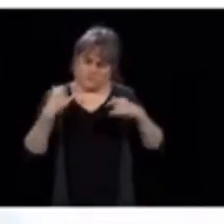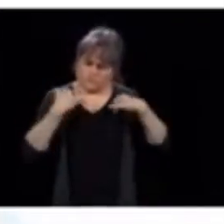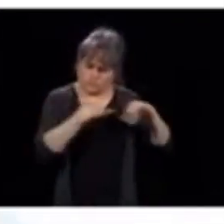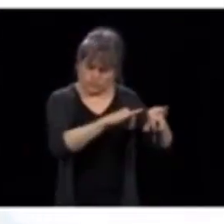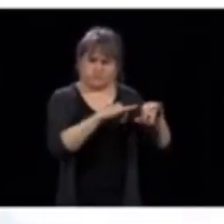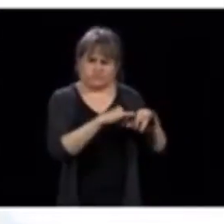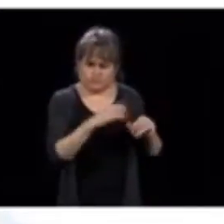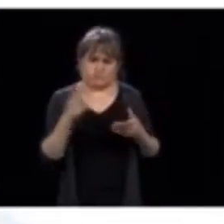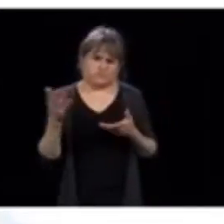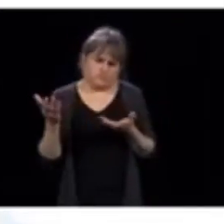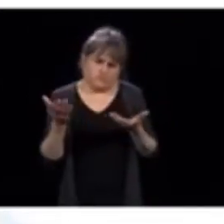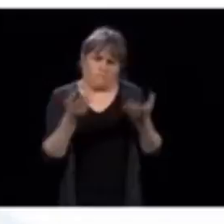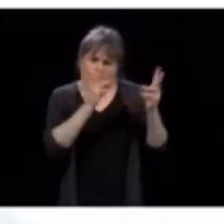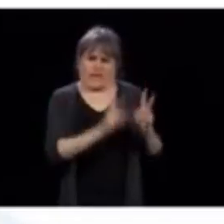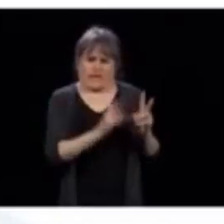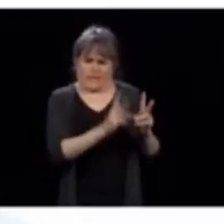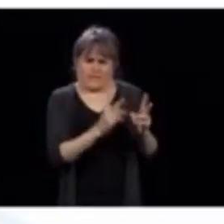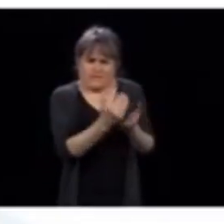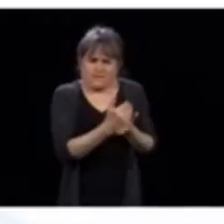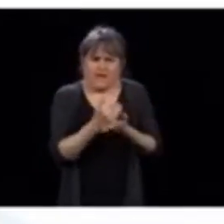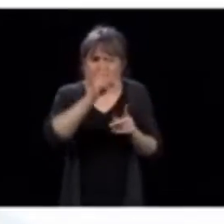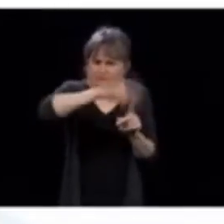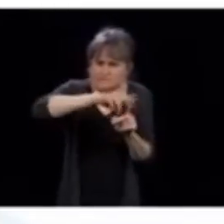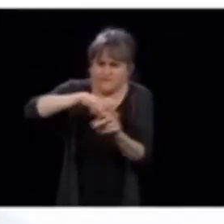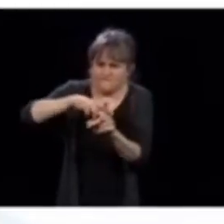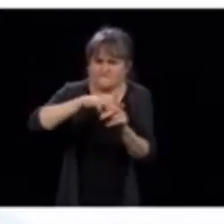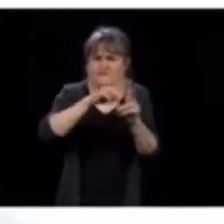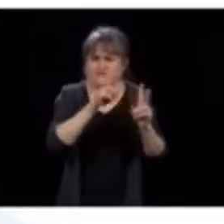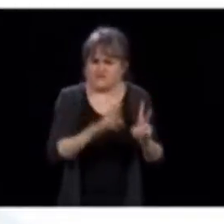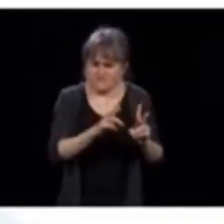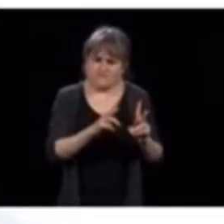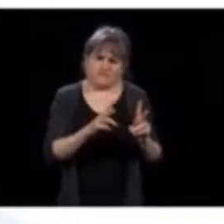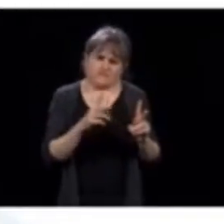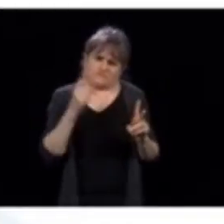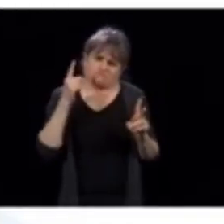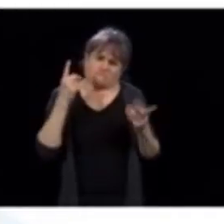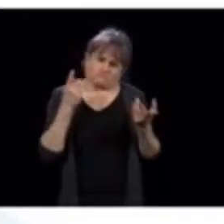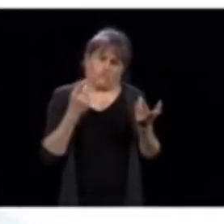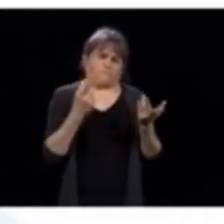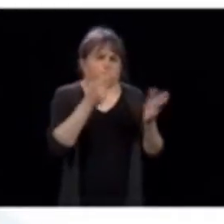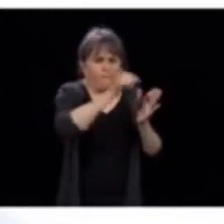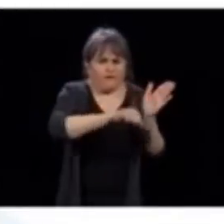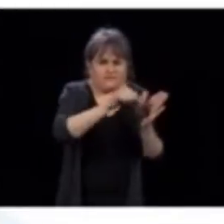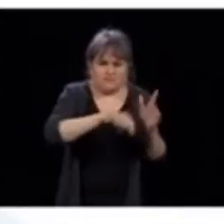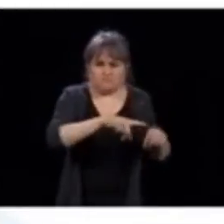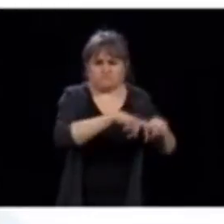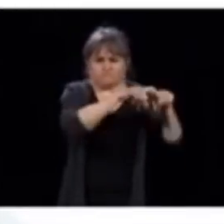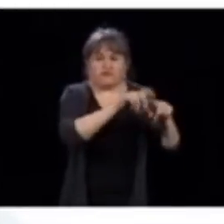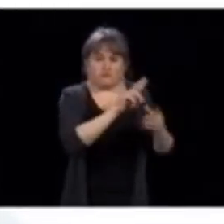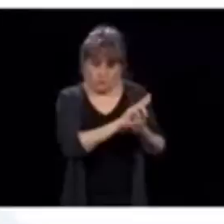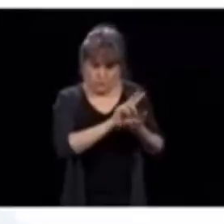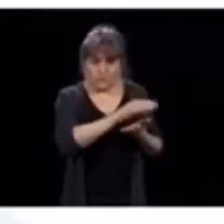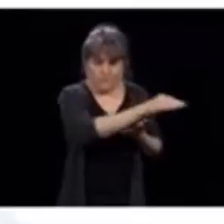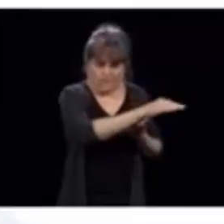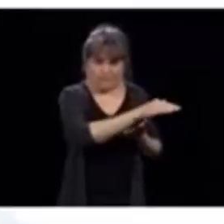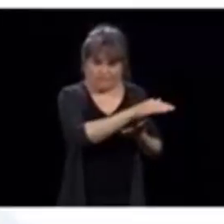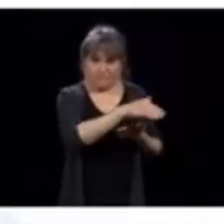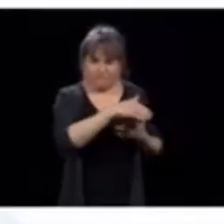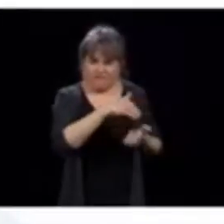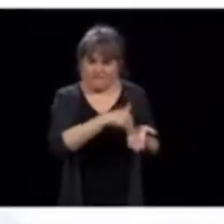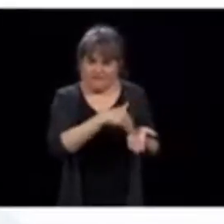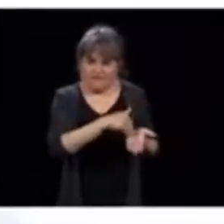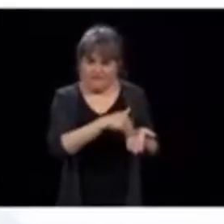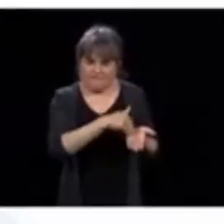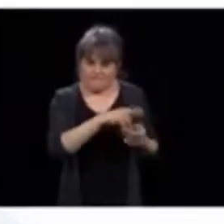on continue de délester une partie des activités pour deux semaines, mais malgré